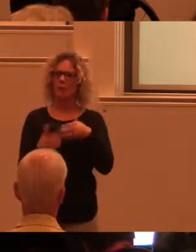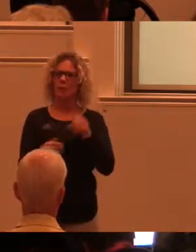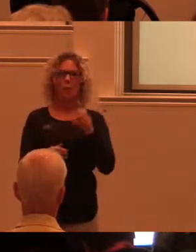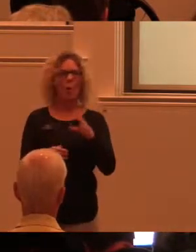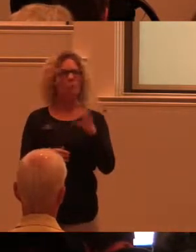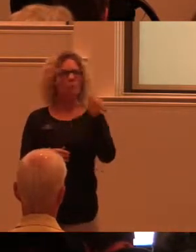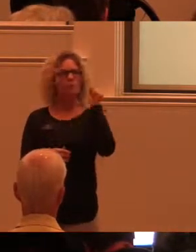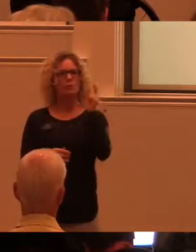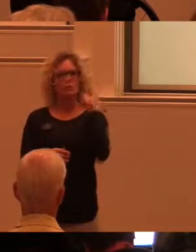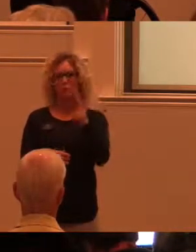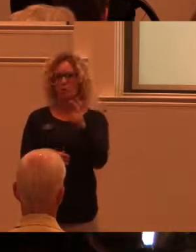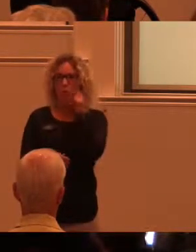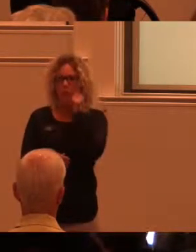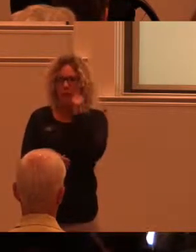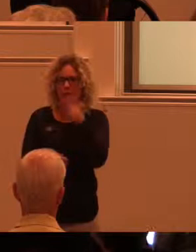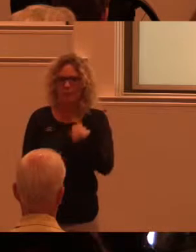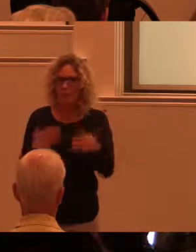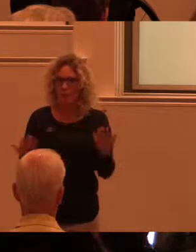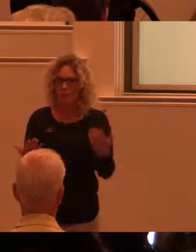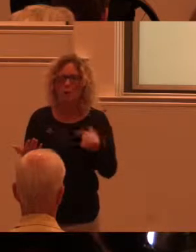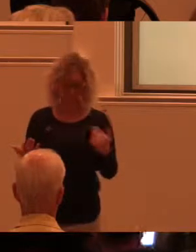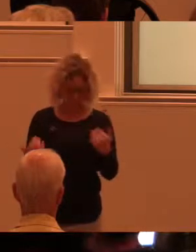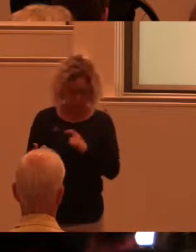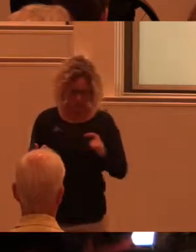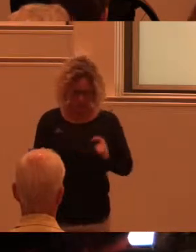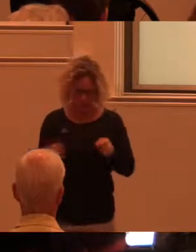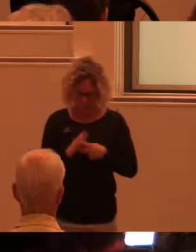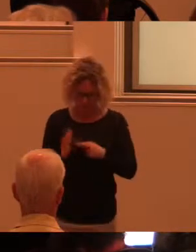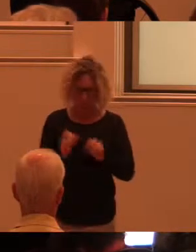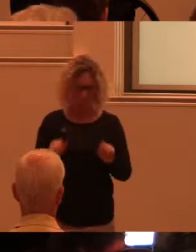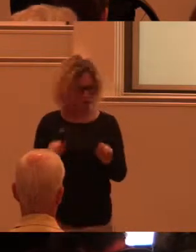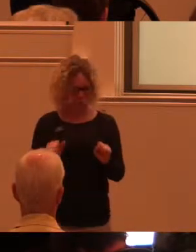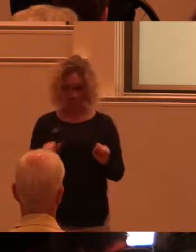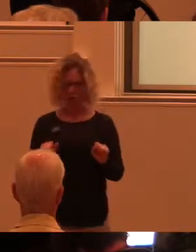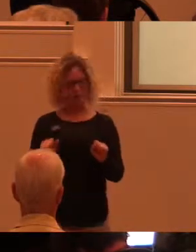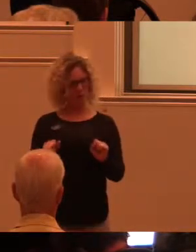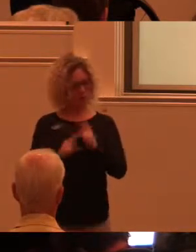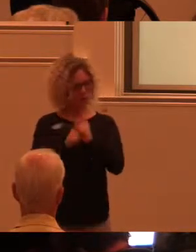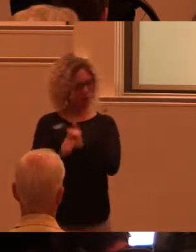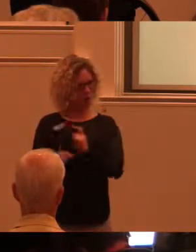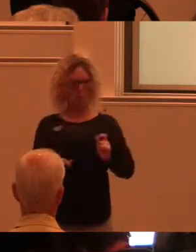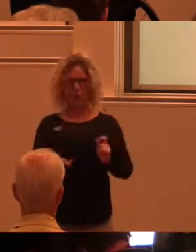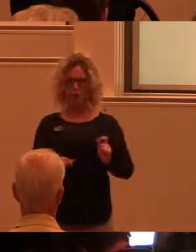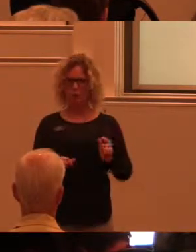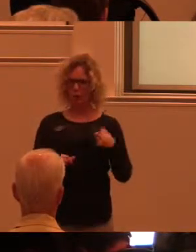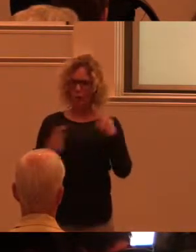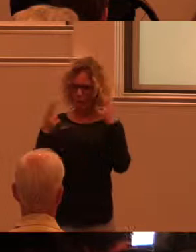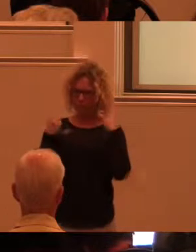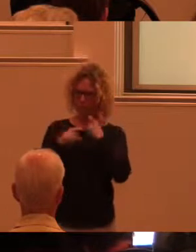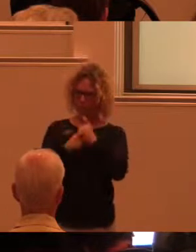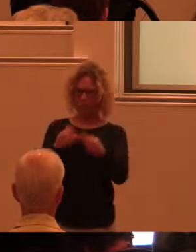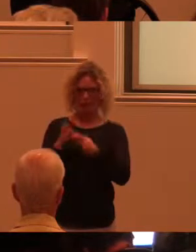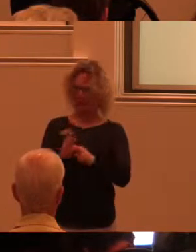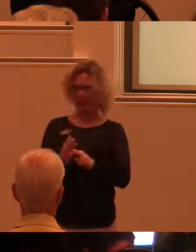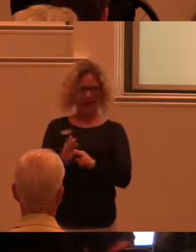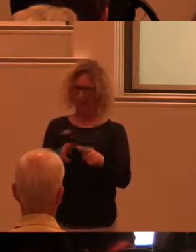tag i en ny mobiltelefon och liknande. Det är ju att vi förväntar oss att tekniken ska kröka sig efter oss. Inte att vi ska kröka oss efter